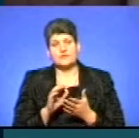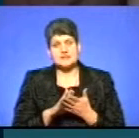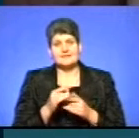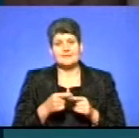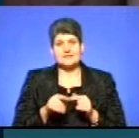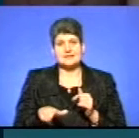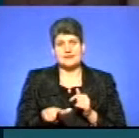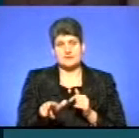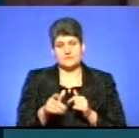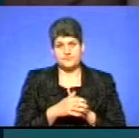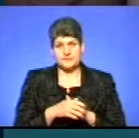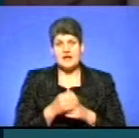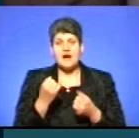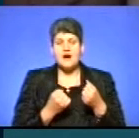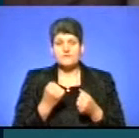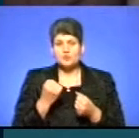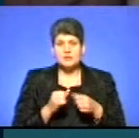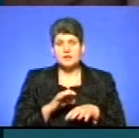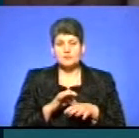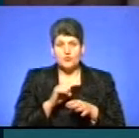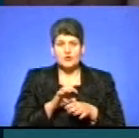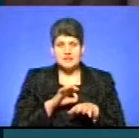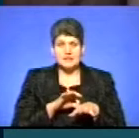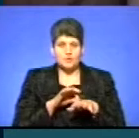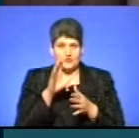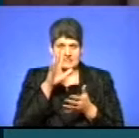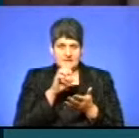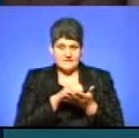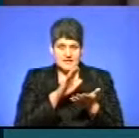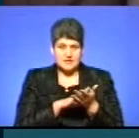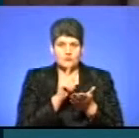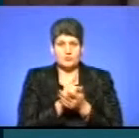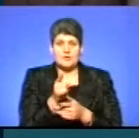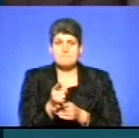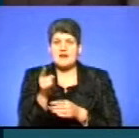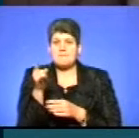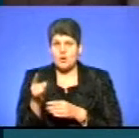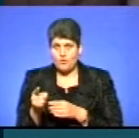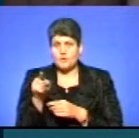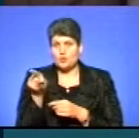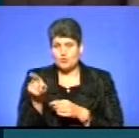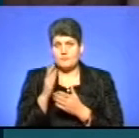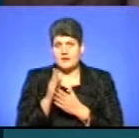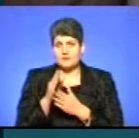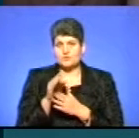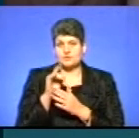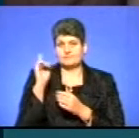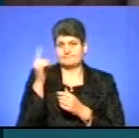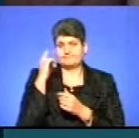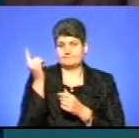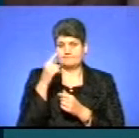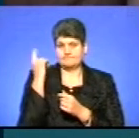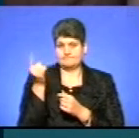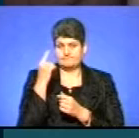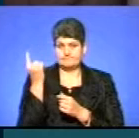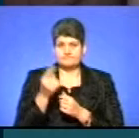цій ділянці дороги. Автомобіль, з якого дійснюється фіксація, повинен бути припаркований і у нього має бути обвіцнений продовжковий